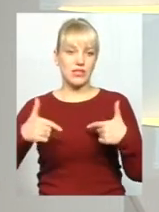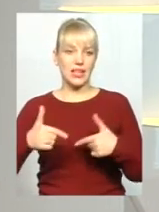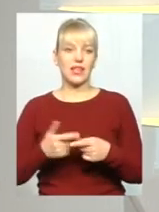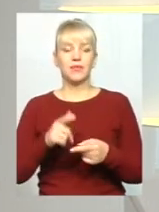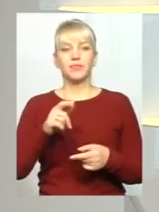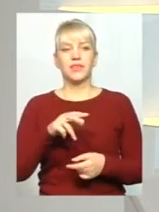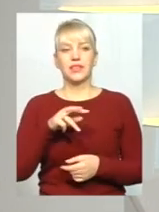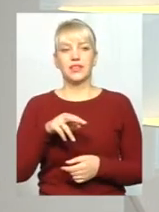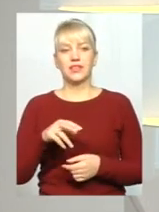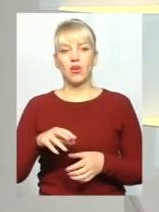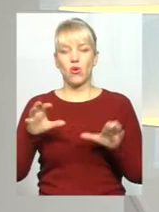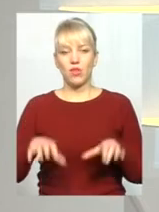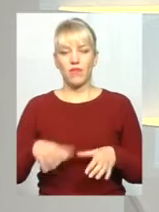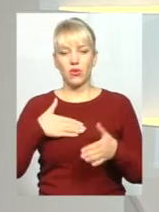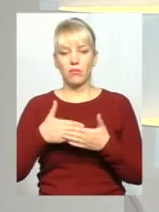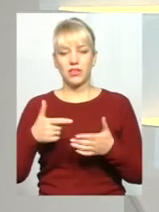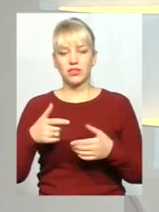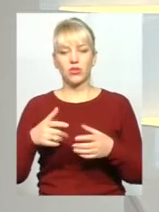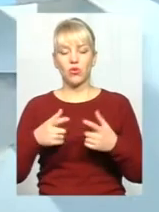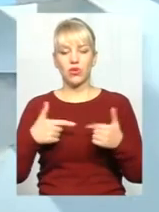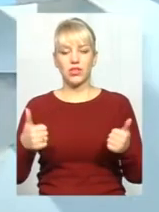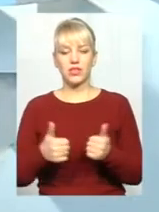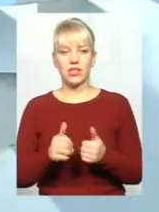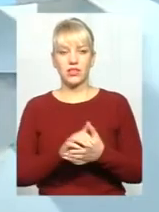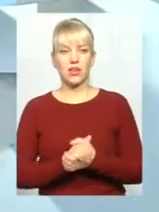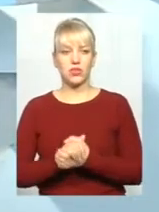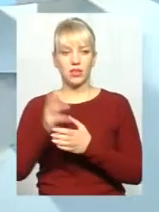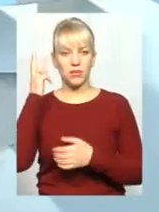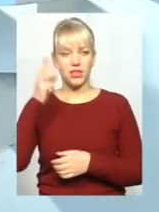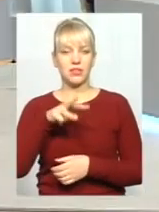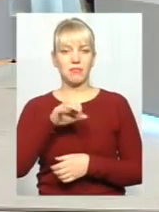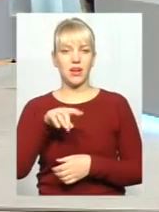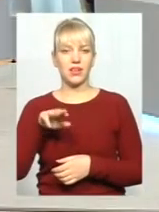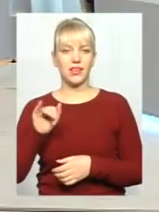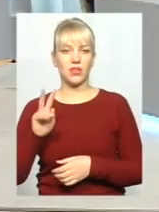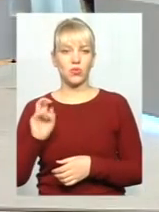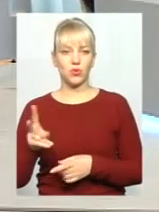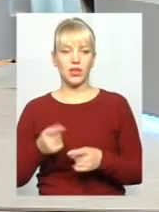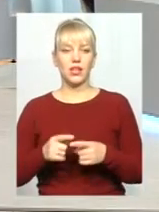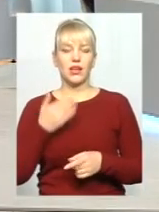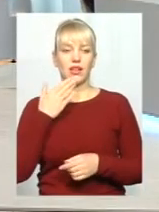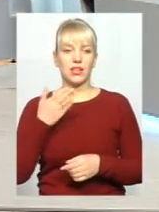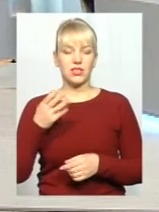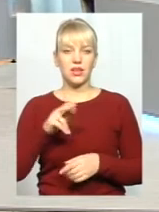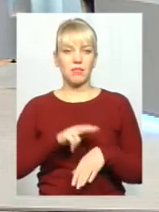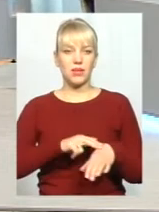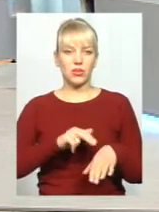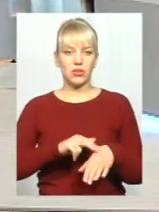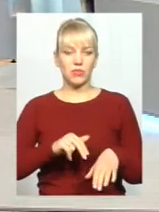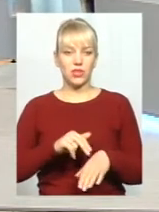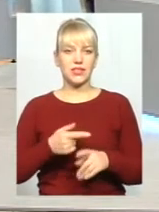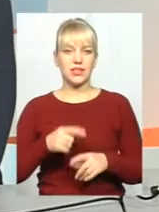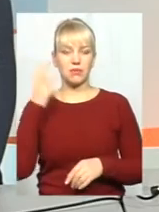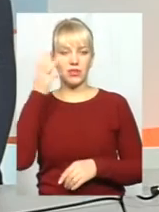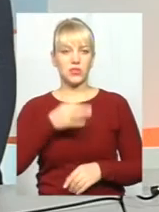Максим Вікалюк, голова громадської організації Асоціації автовласників Хмельниччини, та Роман Мартинюк, речник управління патрульної поліції Хмельницькій області. Ну